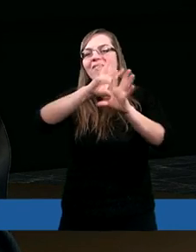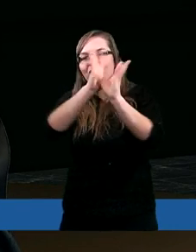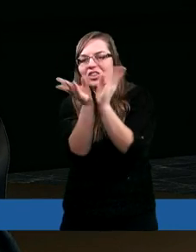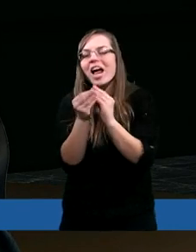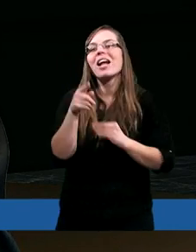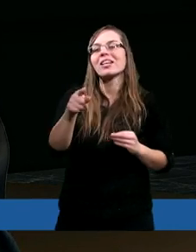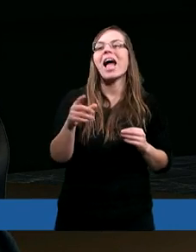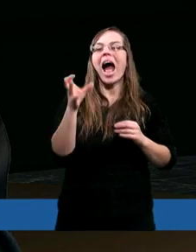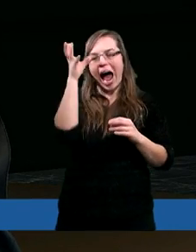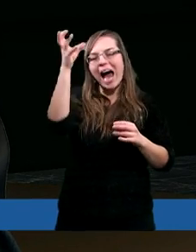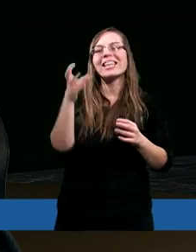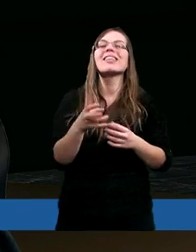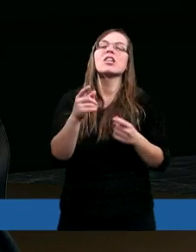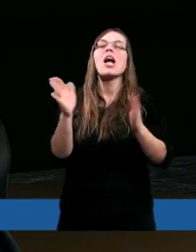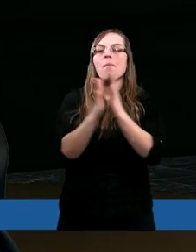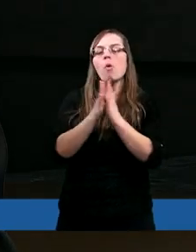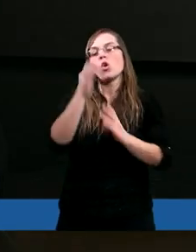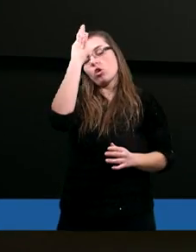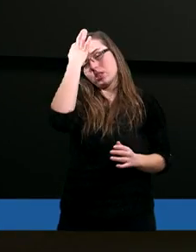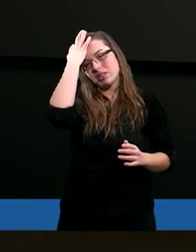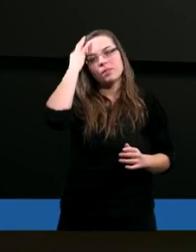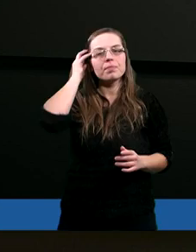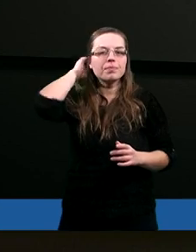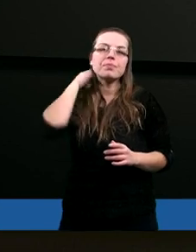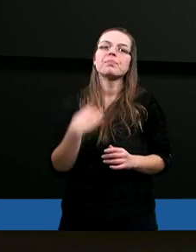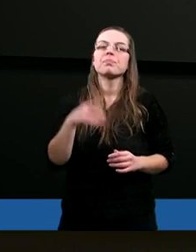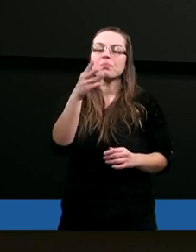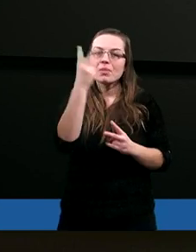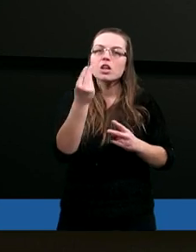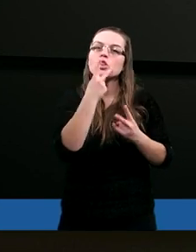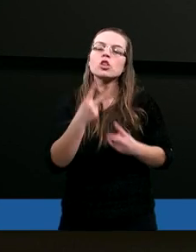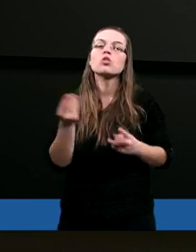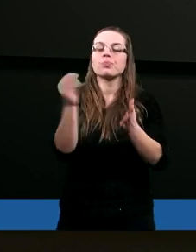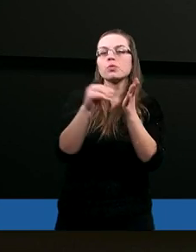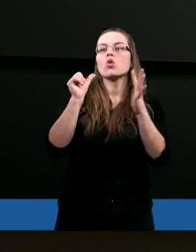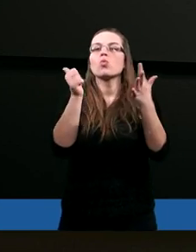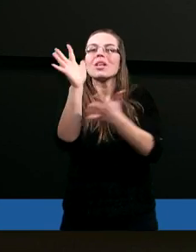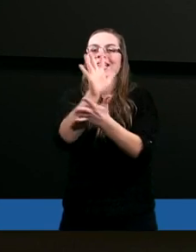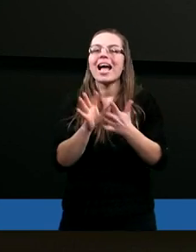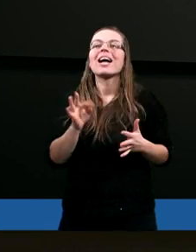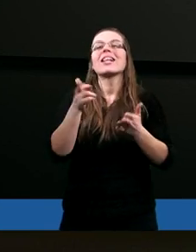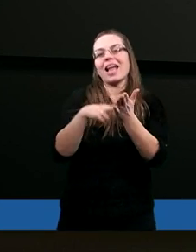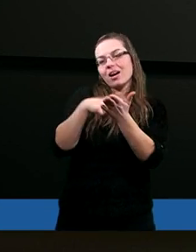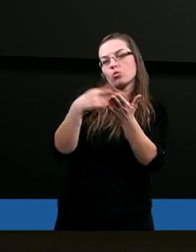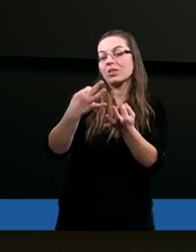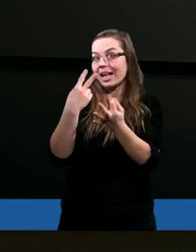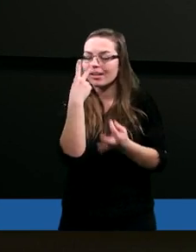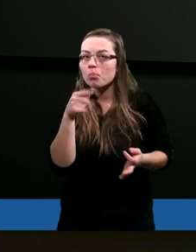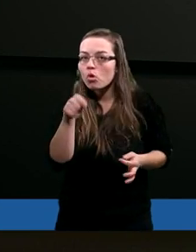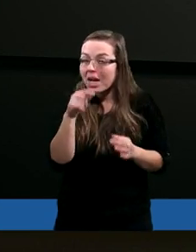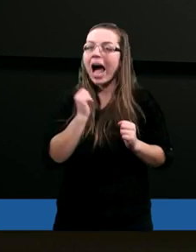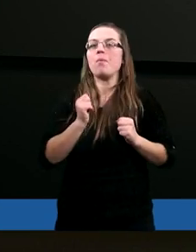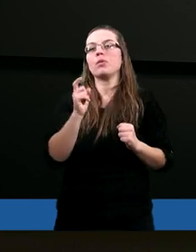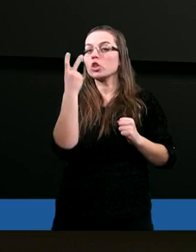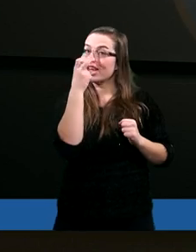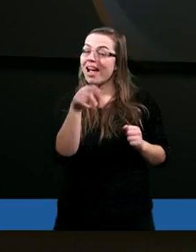artystycznej robocie. Doczytam jeszcze szósty tekst, na który teraz spojrzałem